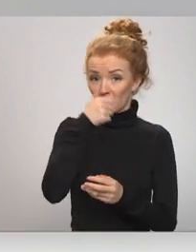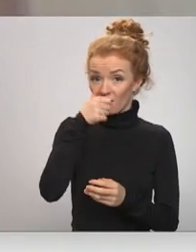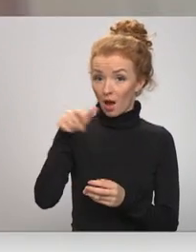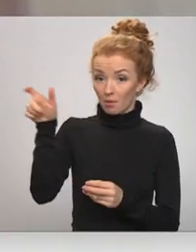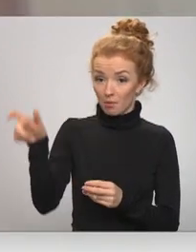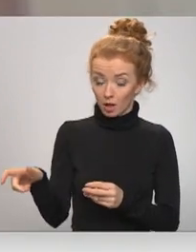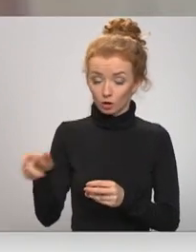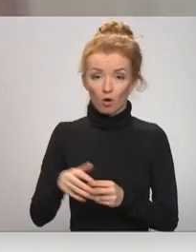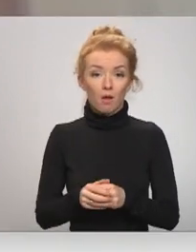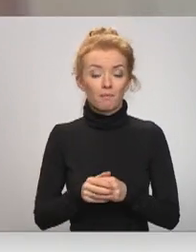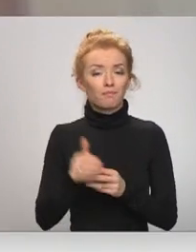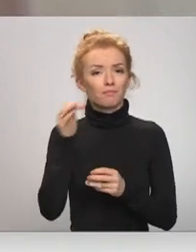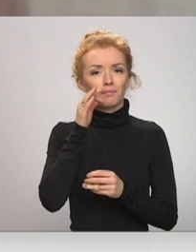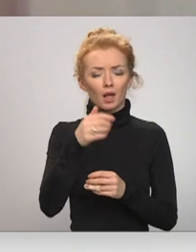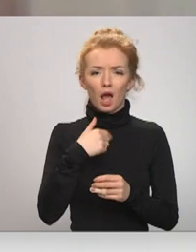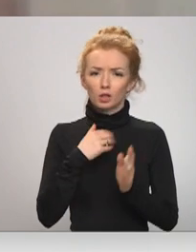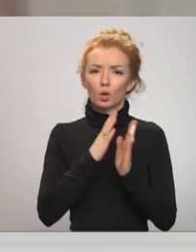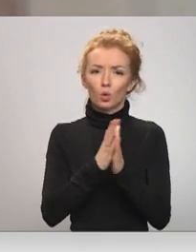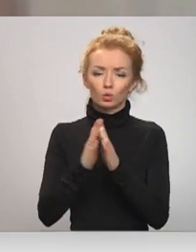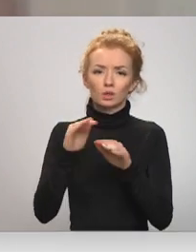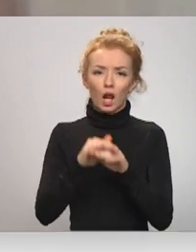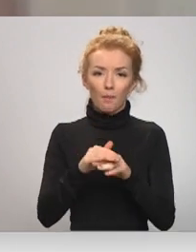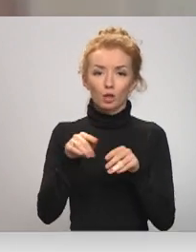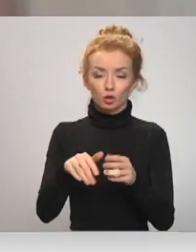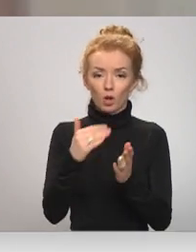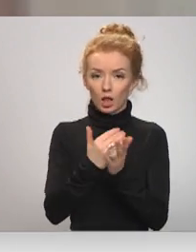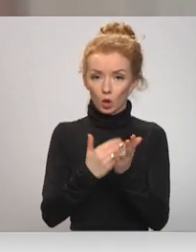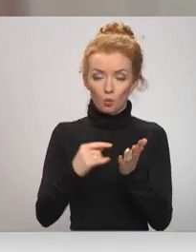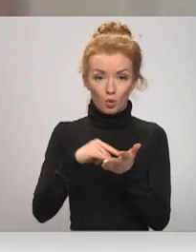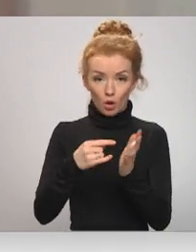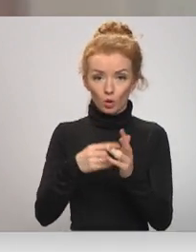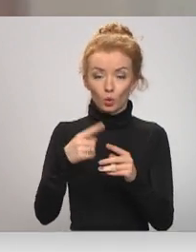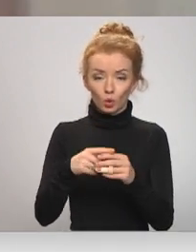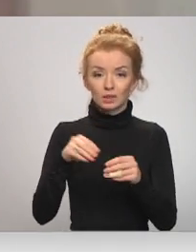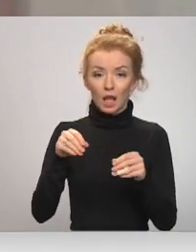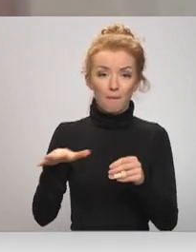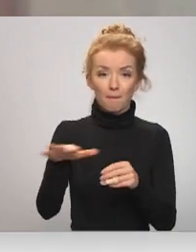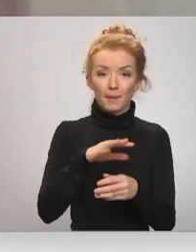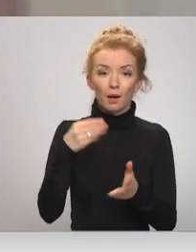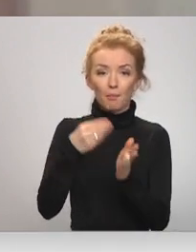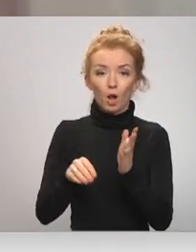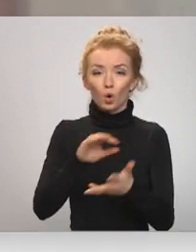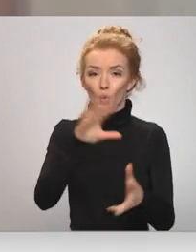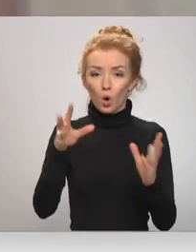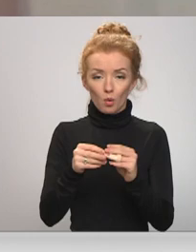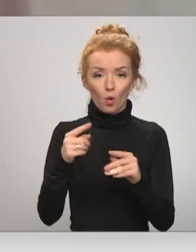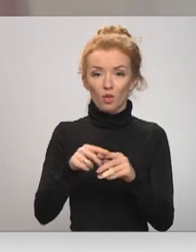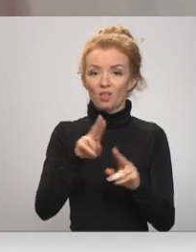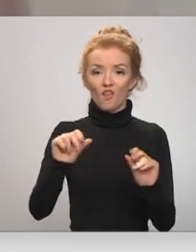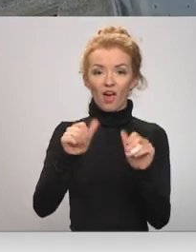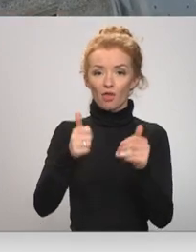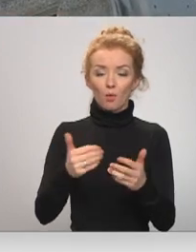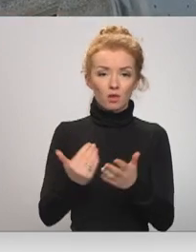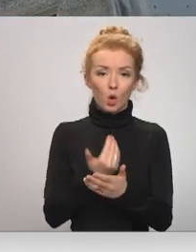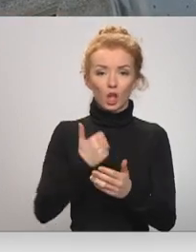ar citu. Saicināt tomēr saglabāt šo likumpraitu konceptu, kad zemesgabala izpēju kopumā mēs neveidojam jaunas īpašam